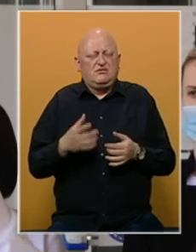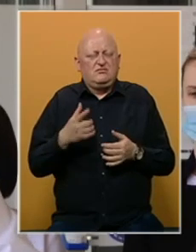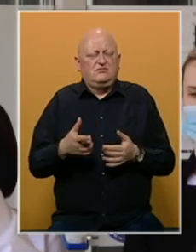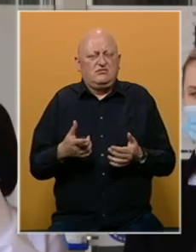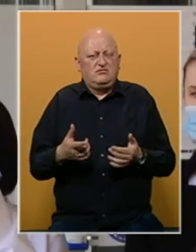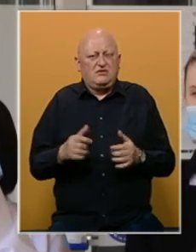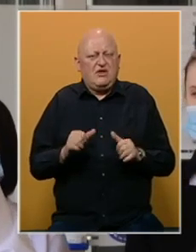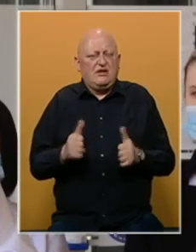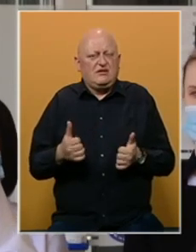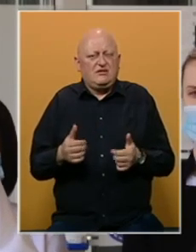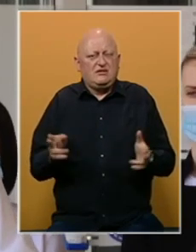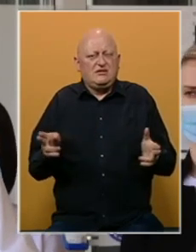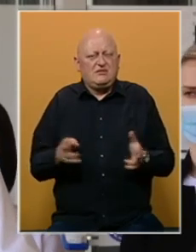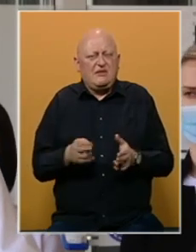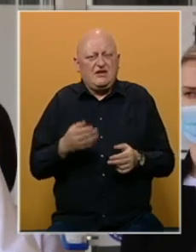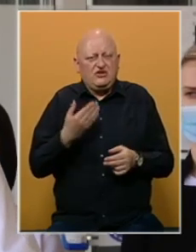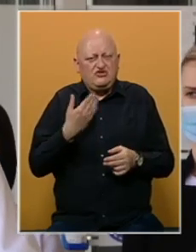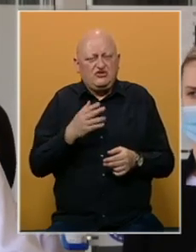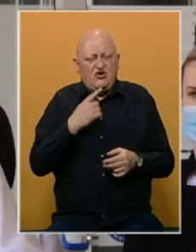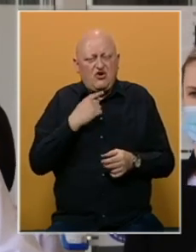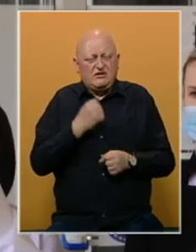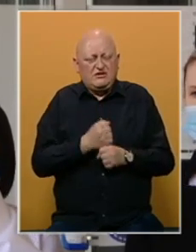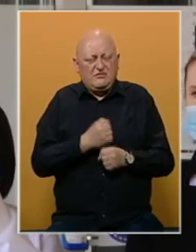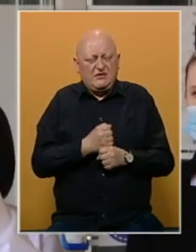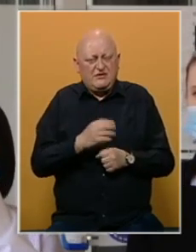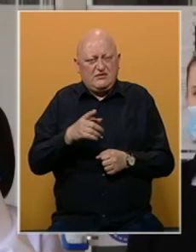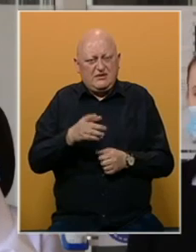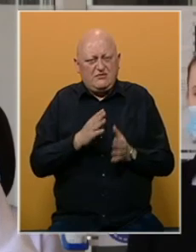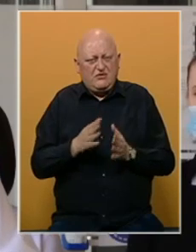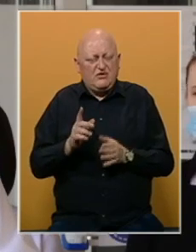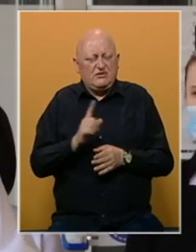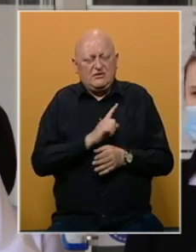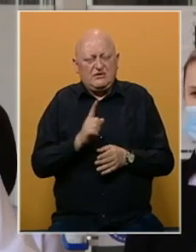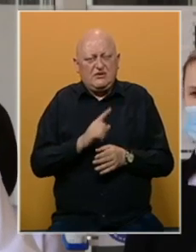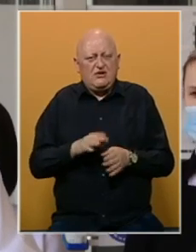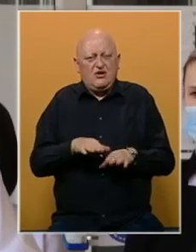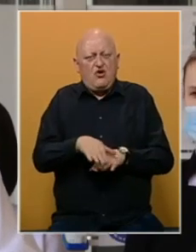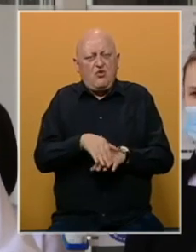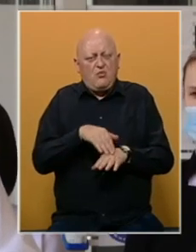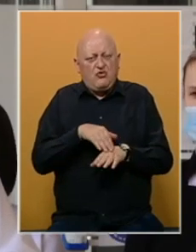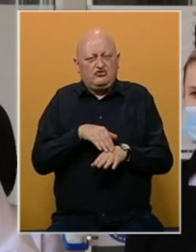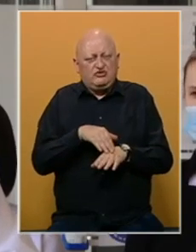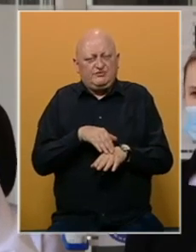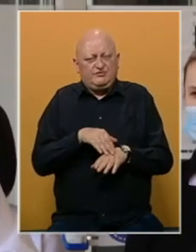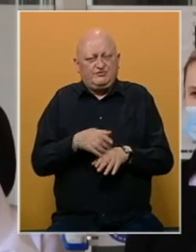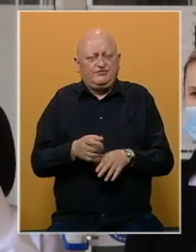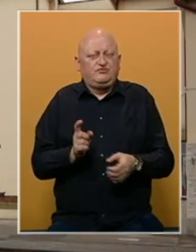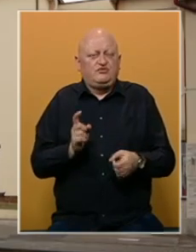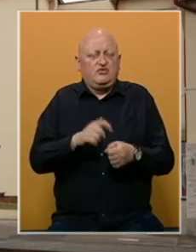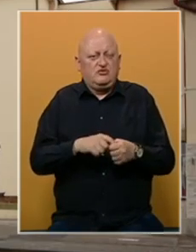jednostavno smanje štetu koja se pravi takvim procesom, a nikako od starta da se uključuju.